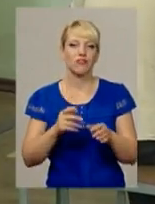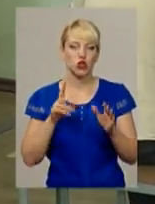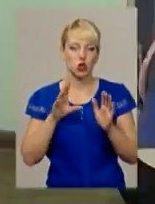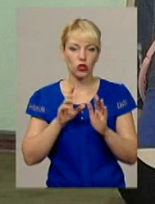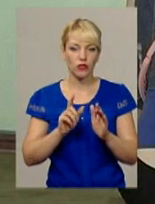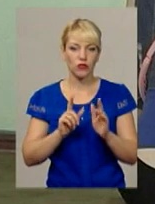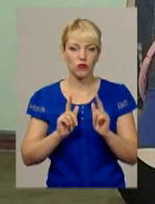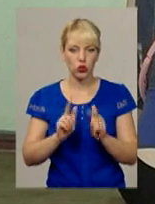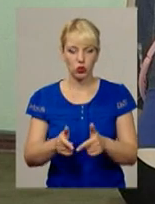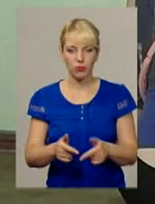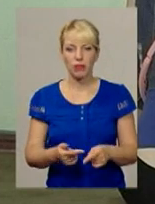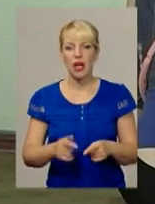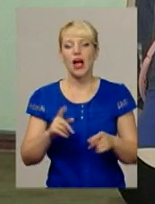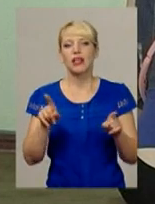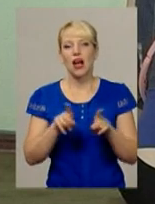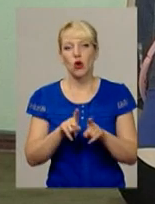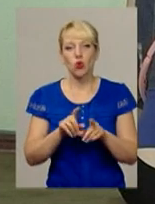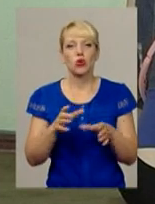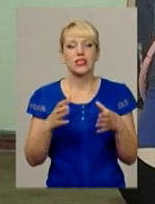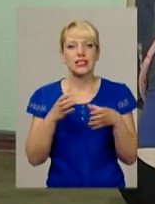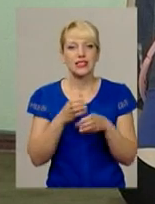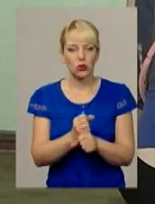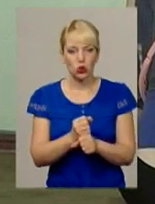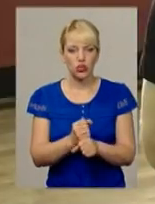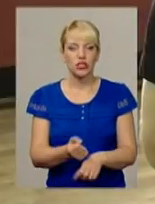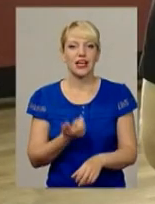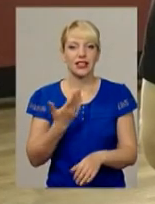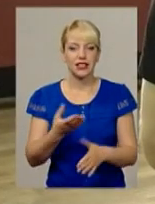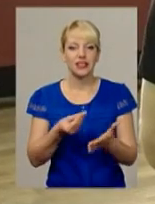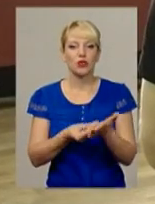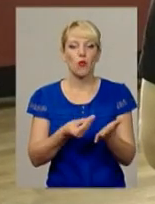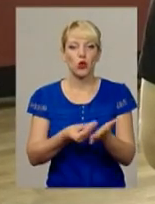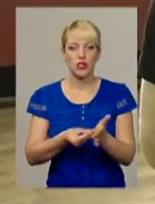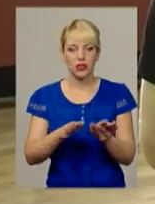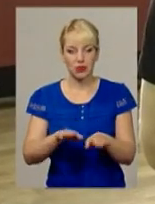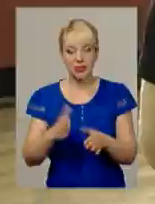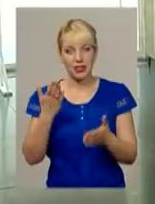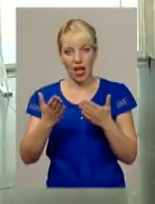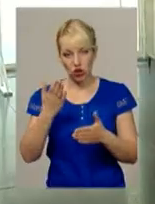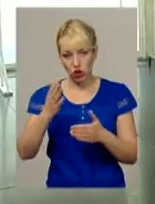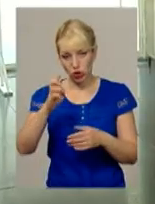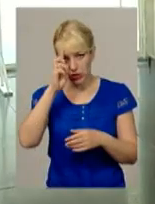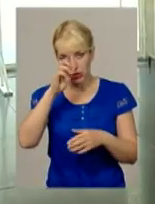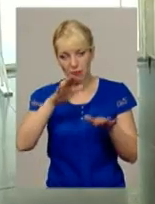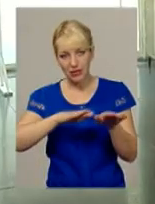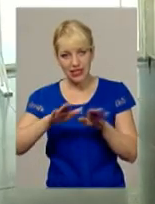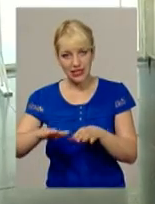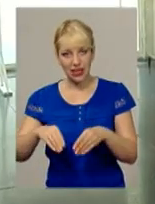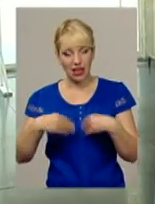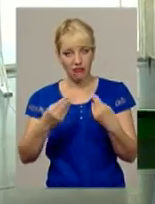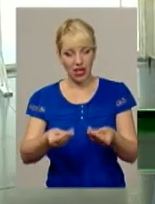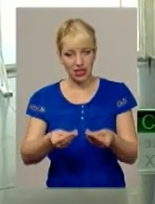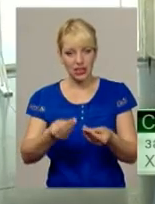цього року у вищих навчальних закладах зменшується й кількість бюджетних місць. Якщо у нас раніше давали більше бюджетних місць на